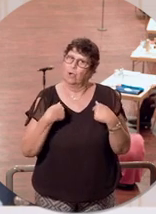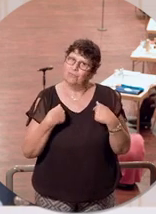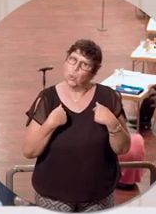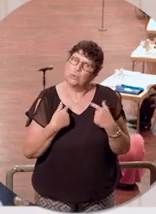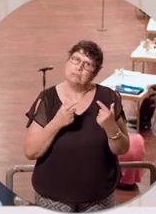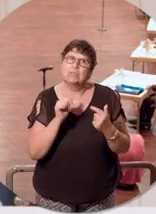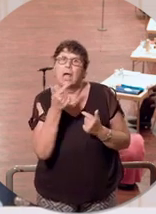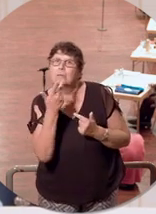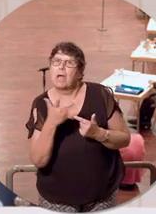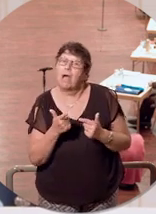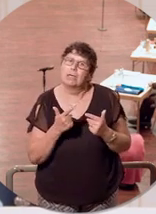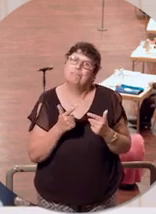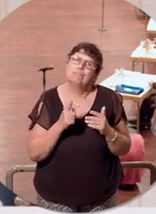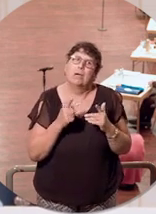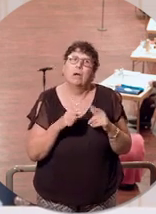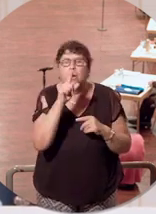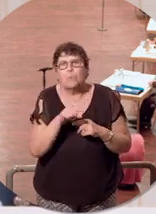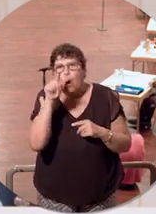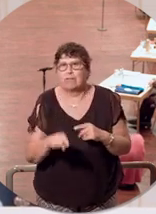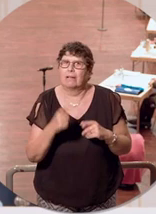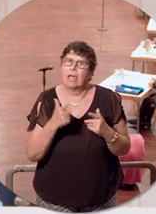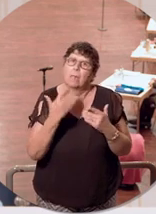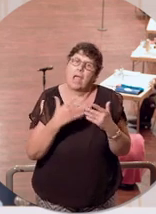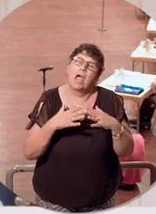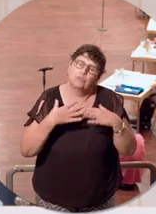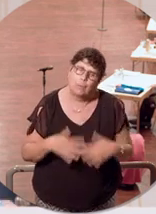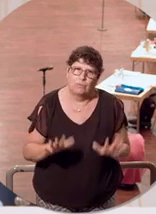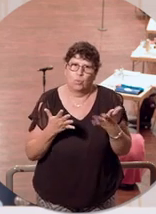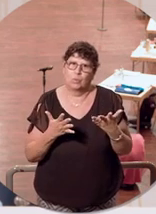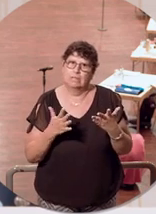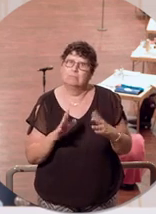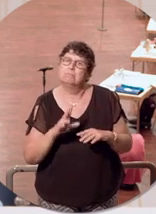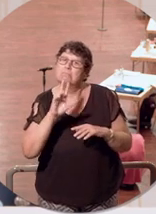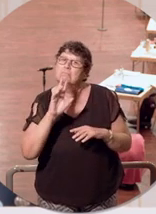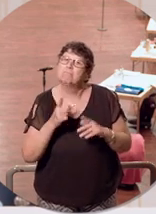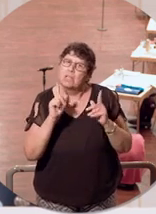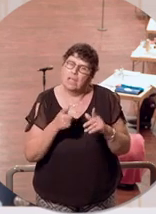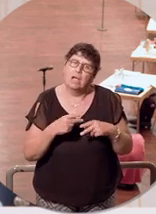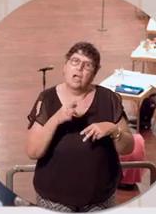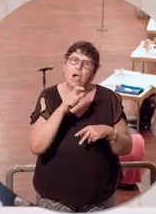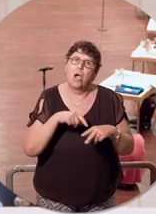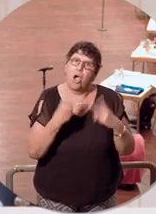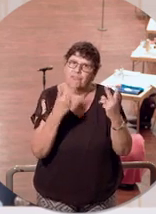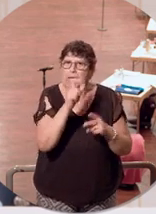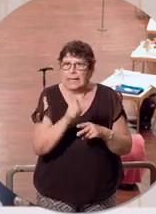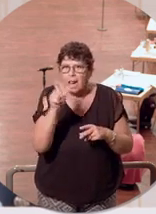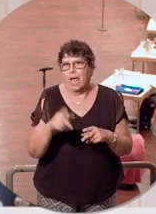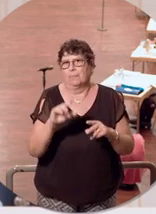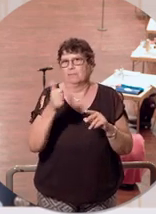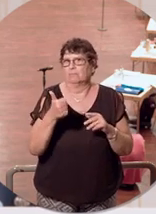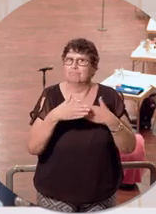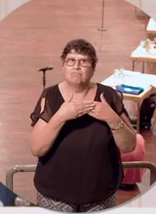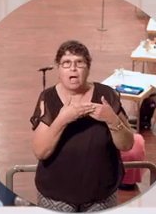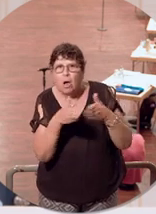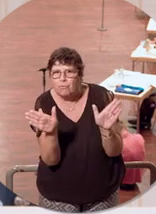Wochen, entspanntere Monate. Vor uns liegt das Wiedererwachen des öffentlichen Lebens und die Rückkehr zur sprichwörtlichen saarländischen Geselligkeit.